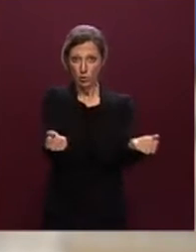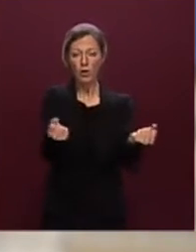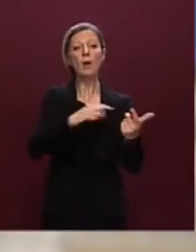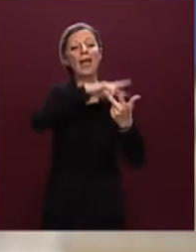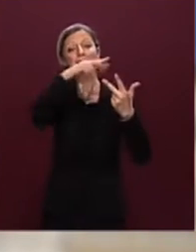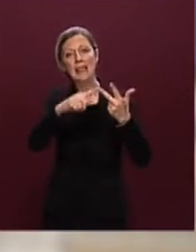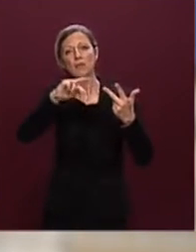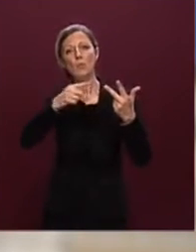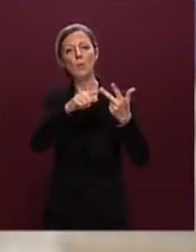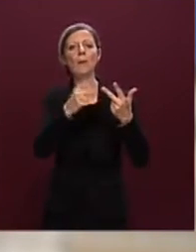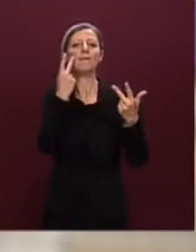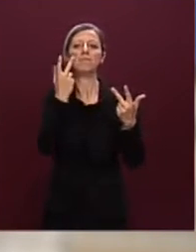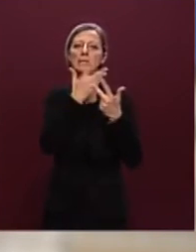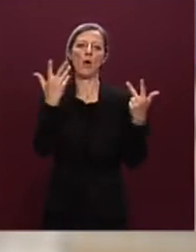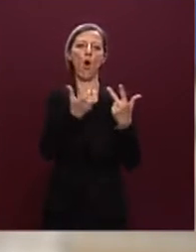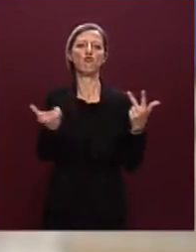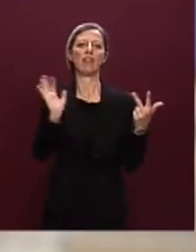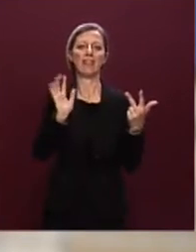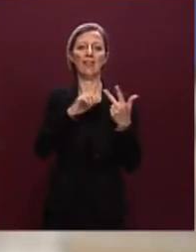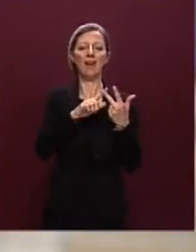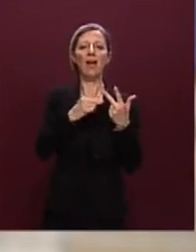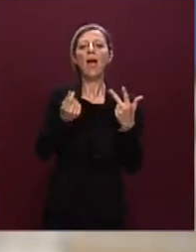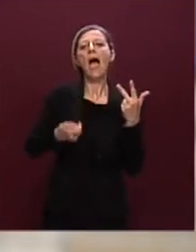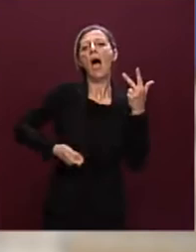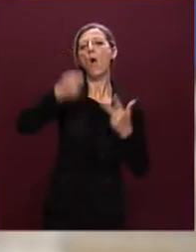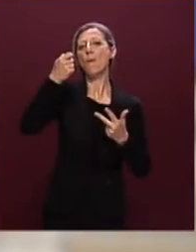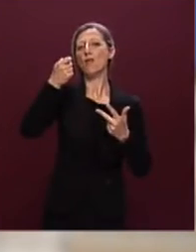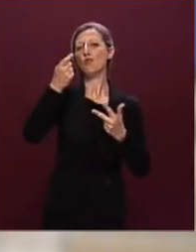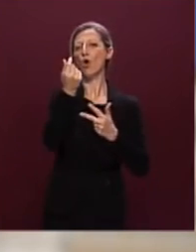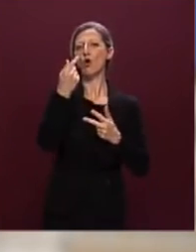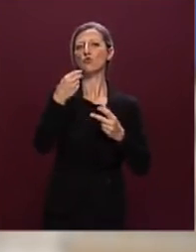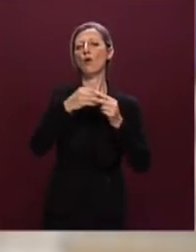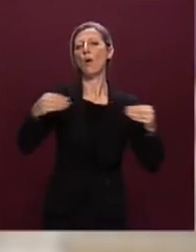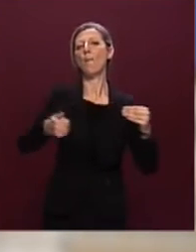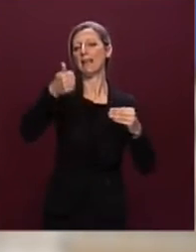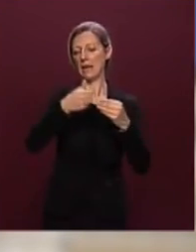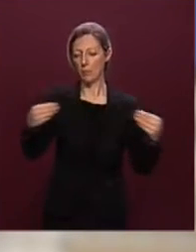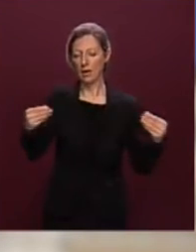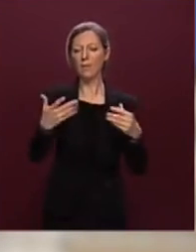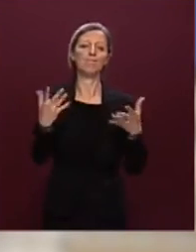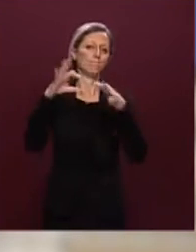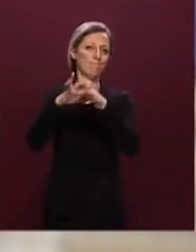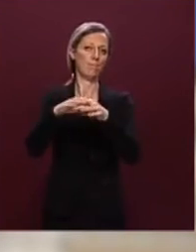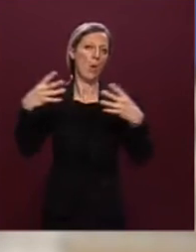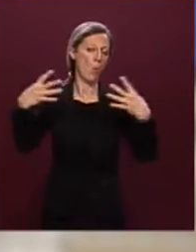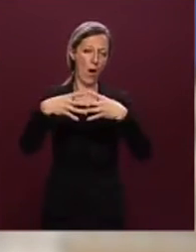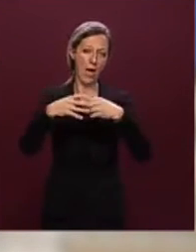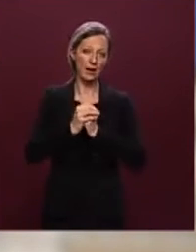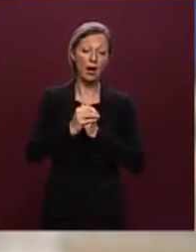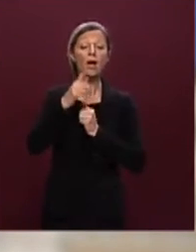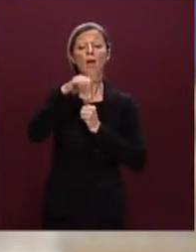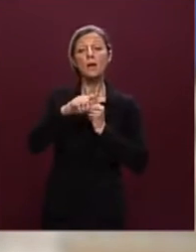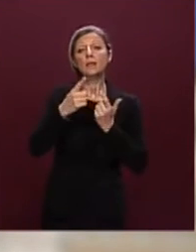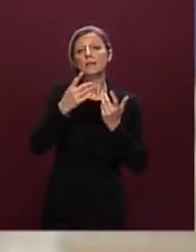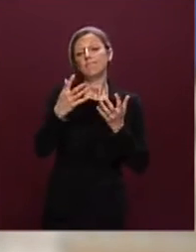oggettiva, che riguarda l'aumento del costo delle materie prime, collegata alla questione della guerra, e quindi anche al cambio, alla